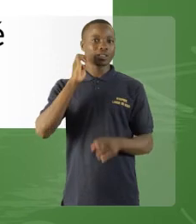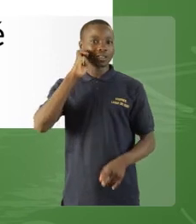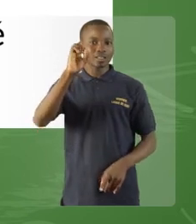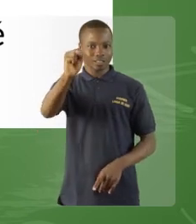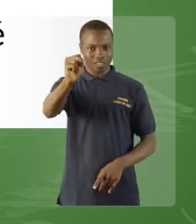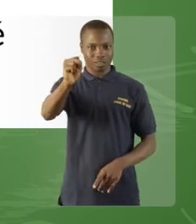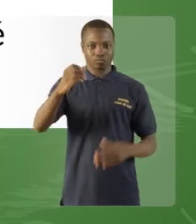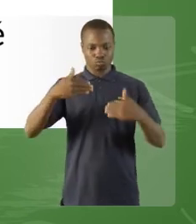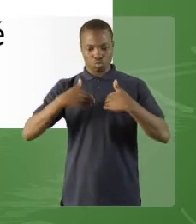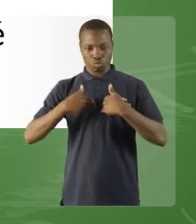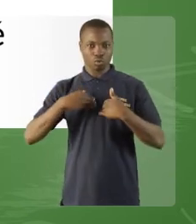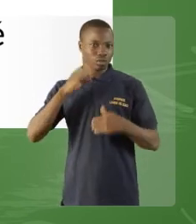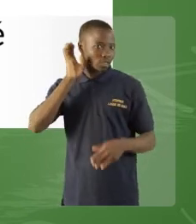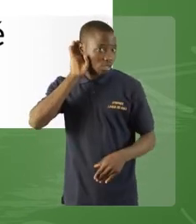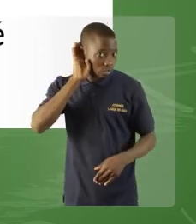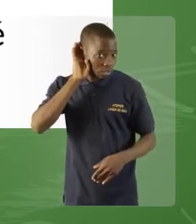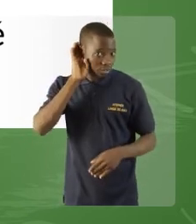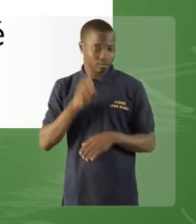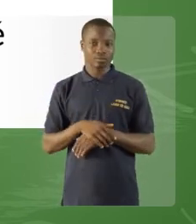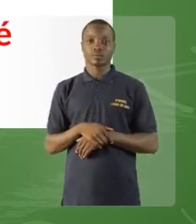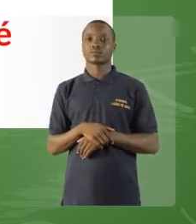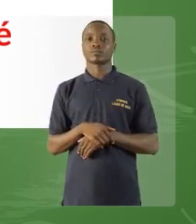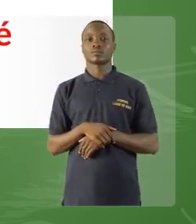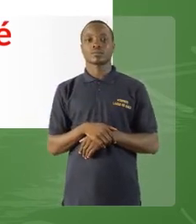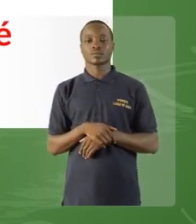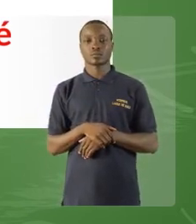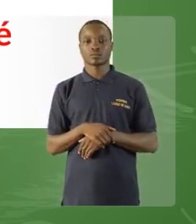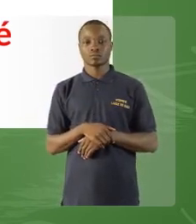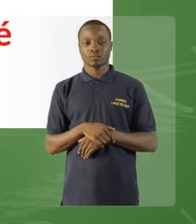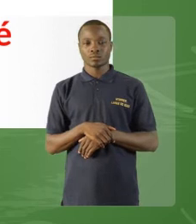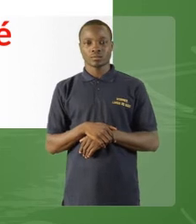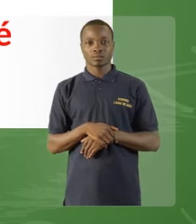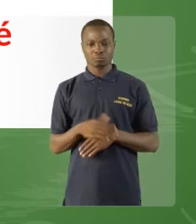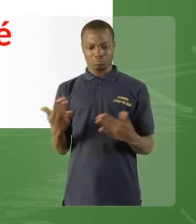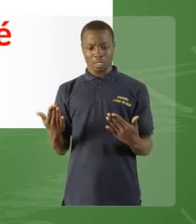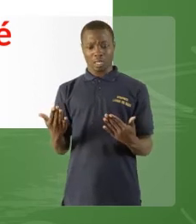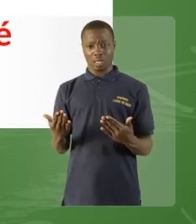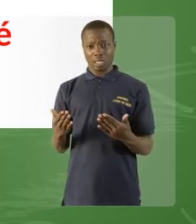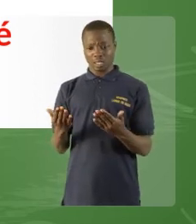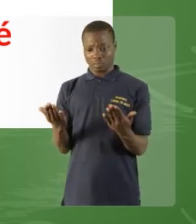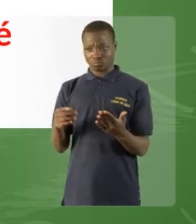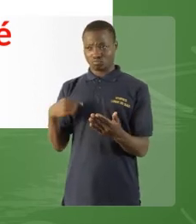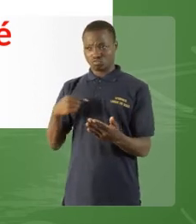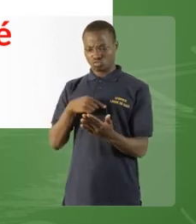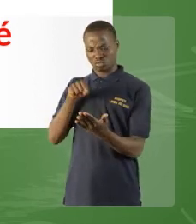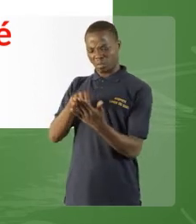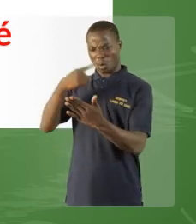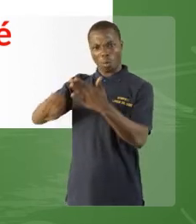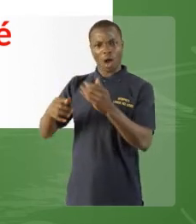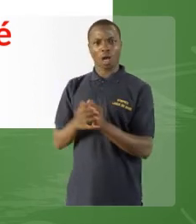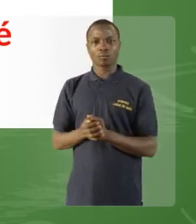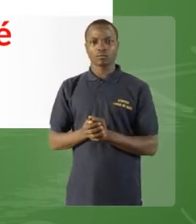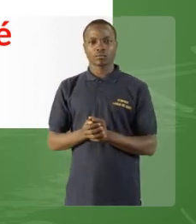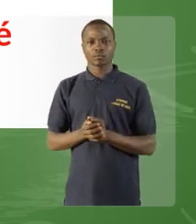« Vous avez écouté ». « Il » ou « elle » ou ou « elle » ont